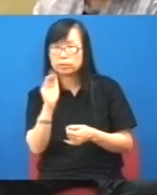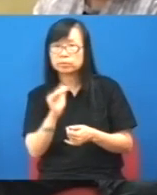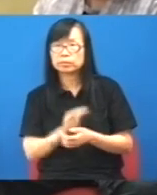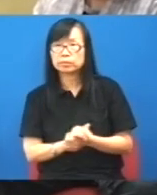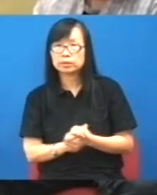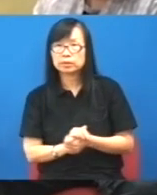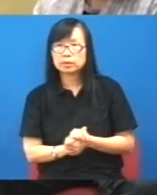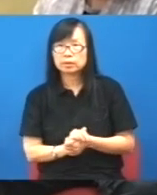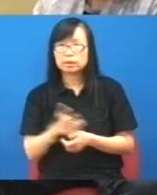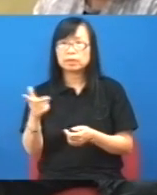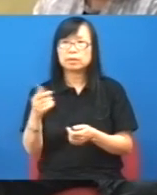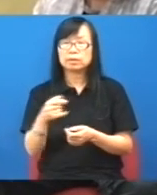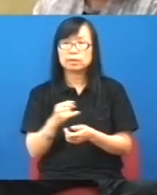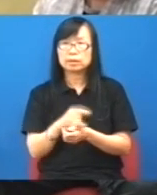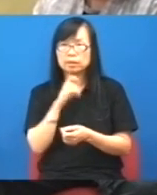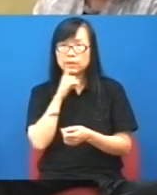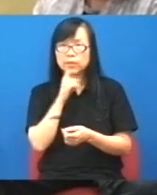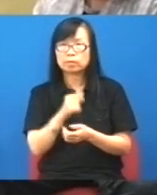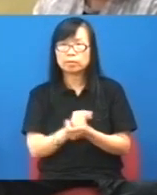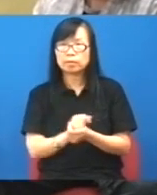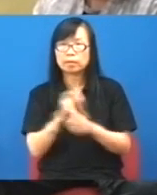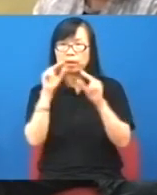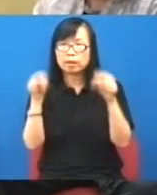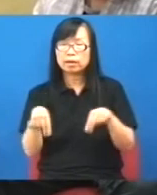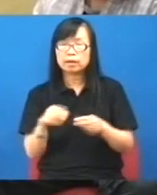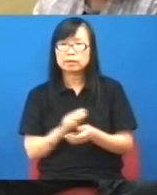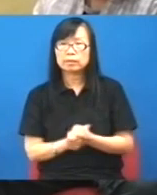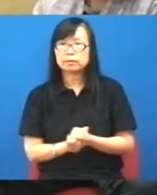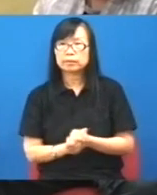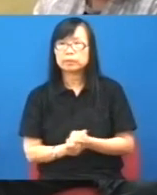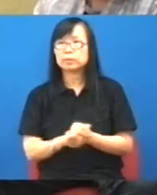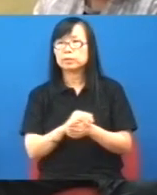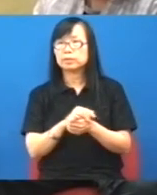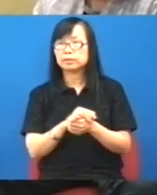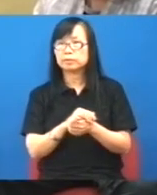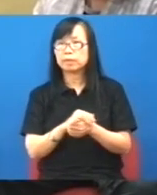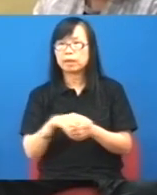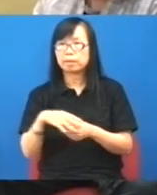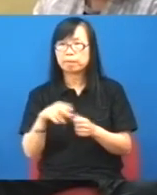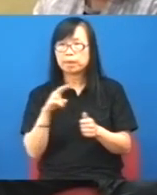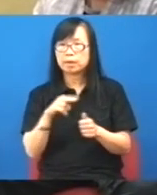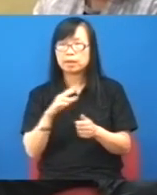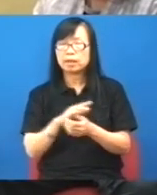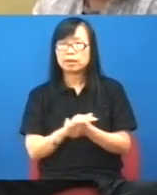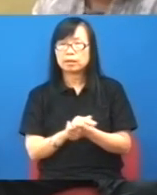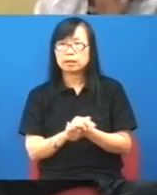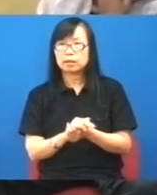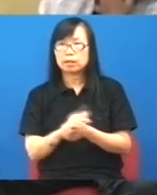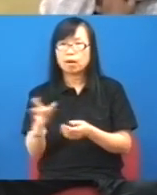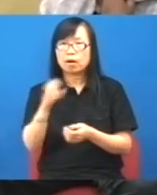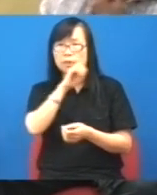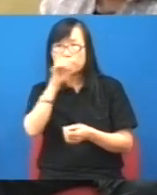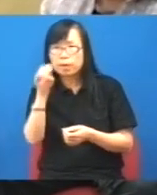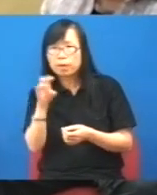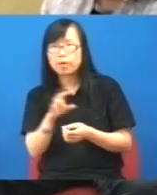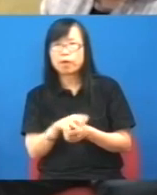這個才是漏洞即是他說如果在司法系統裏面就是這樣提的至於曾蔡英權寫一個報告叫國